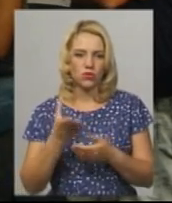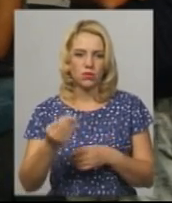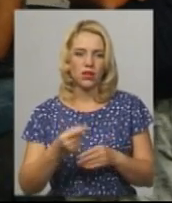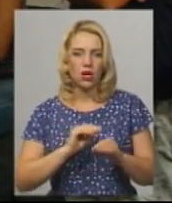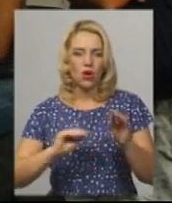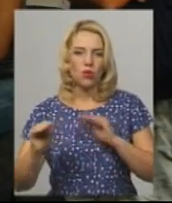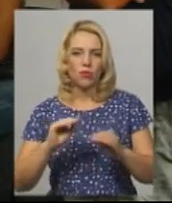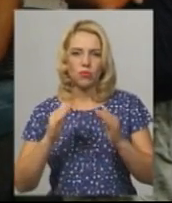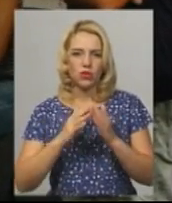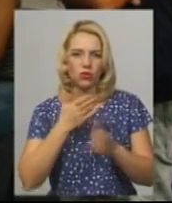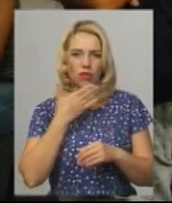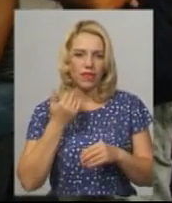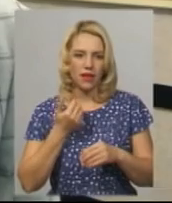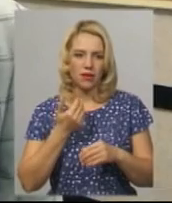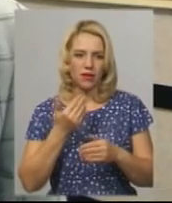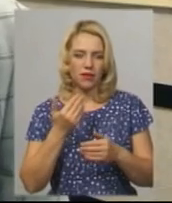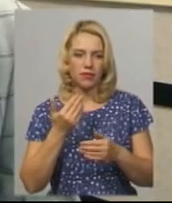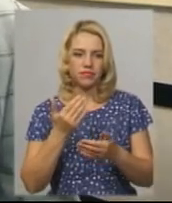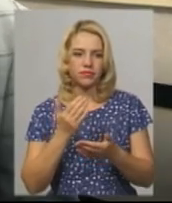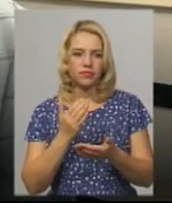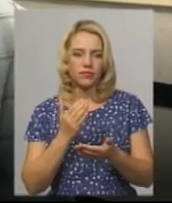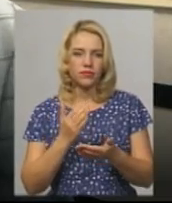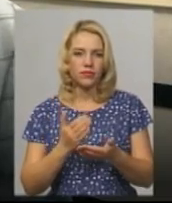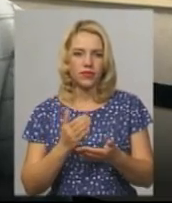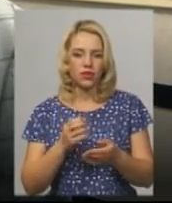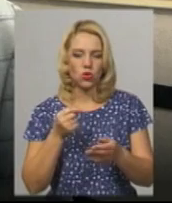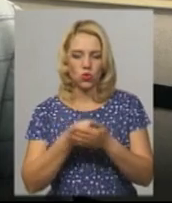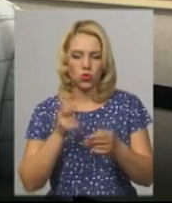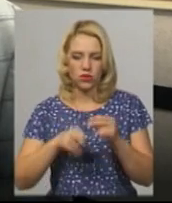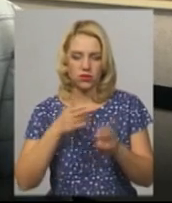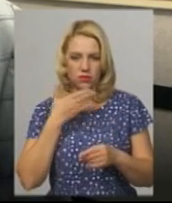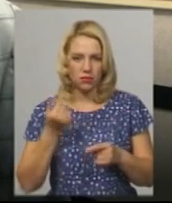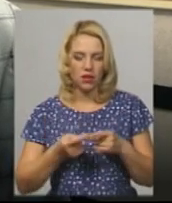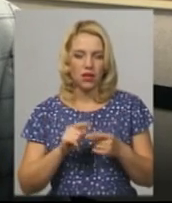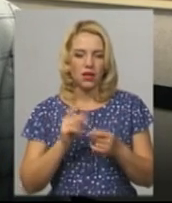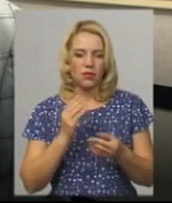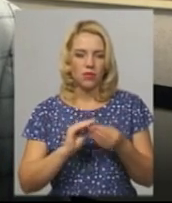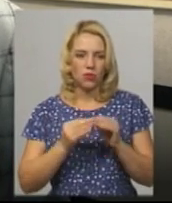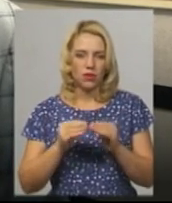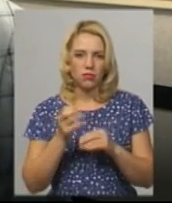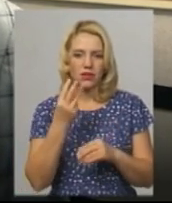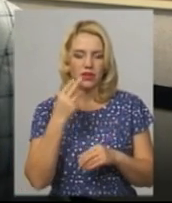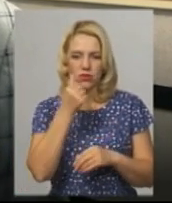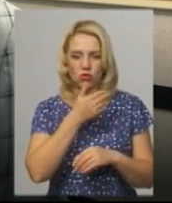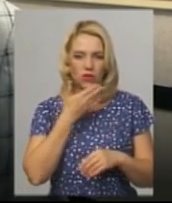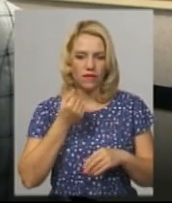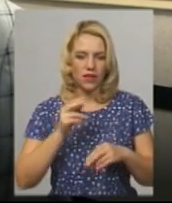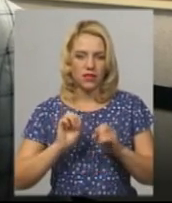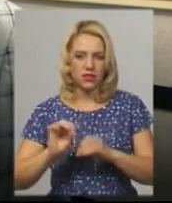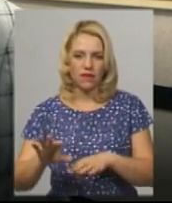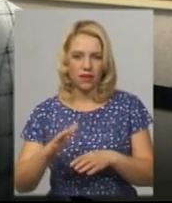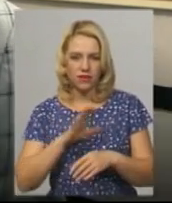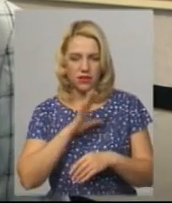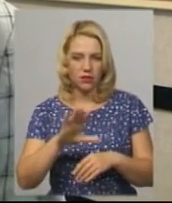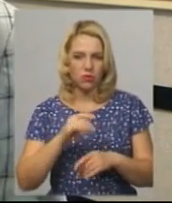досі незавершеним, додає Андрій Бондаренко. Ми маємо проблемне будівництво, будинок, який вже не здається 13 років, не здавався, точніше, нещодавно він